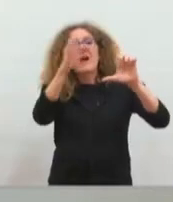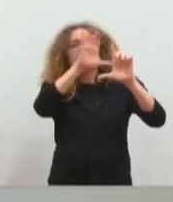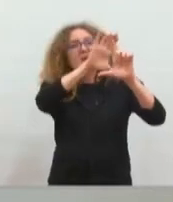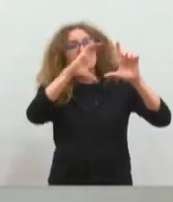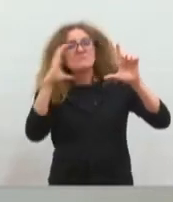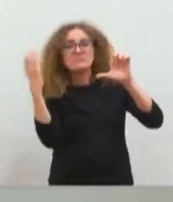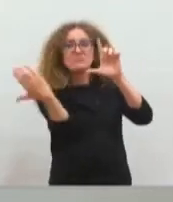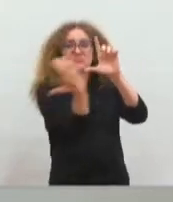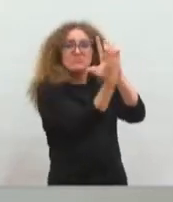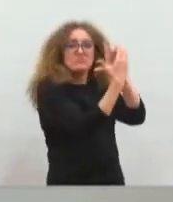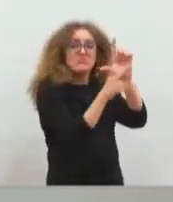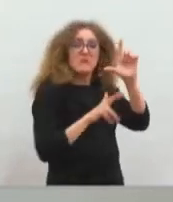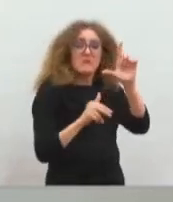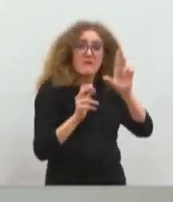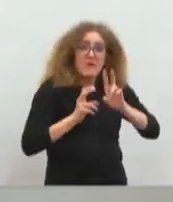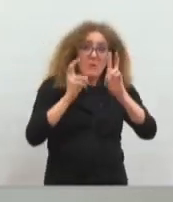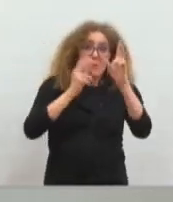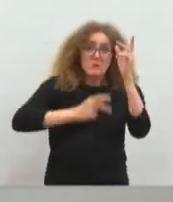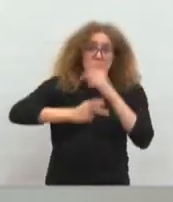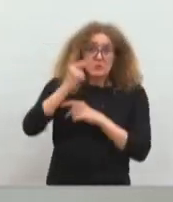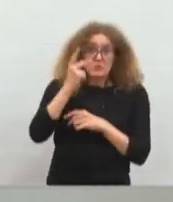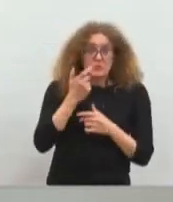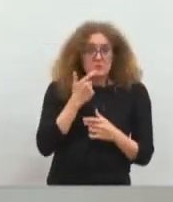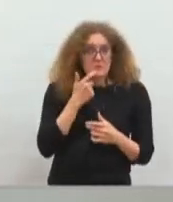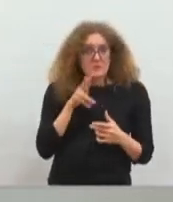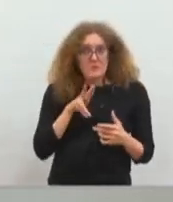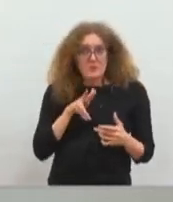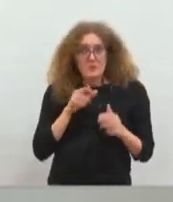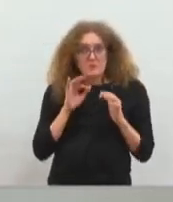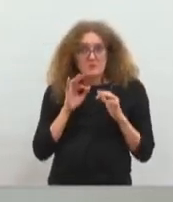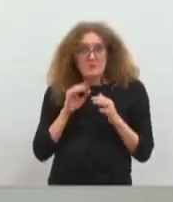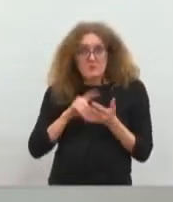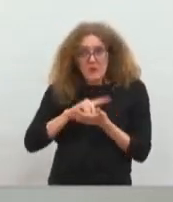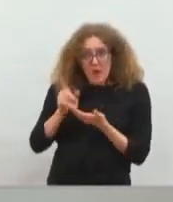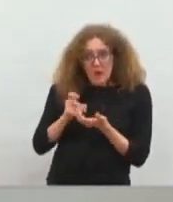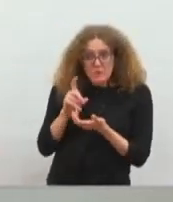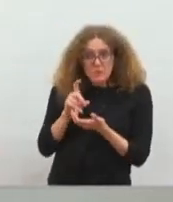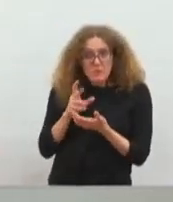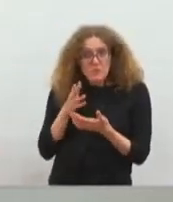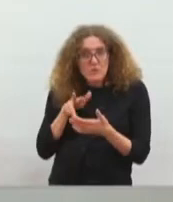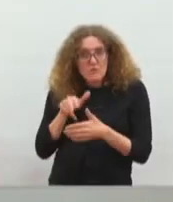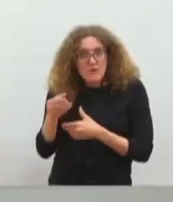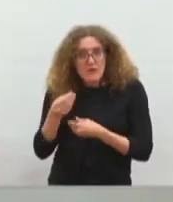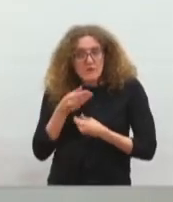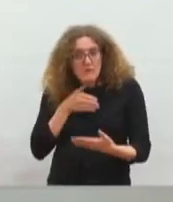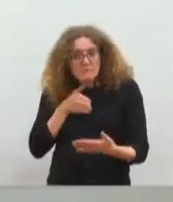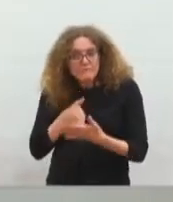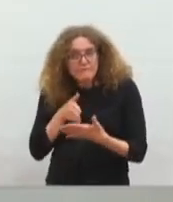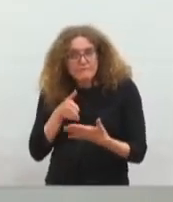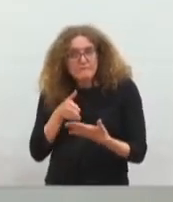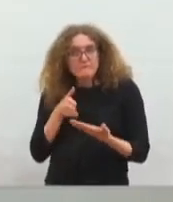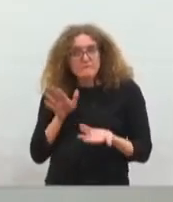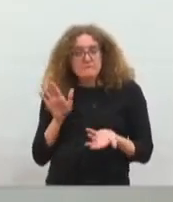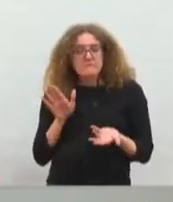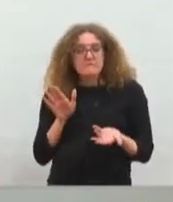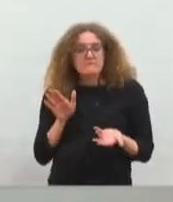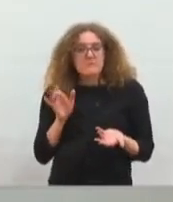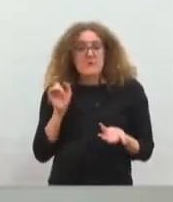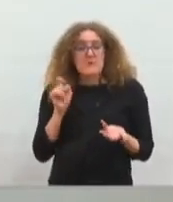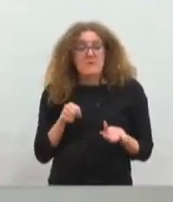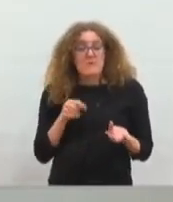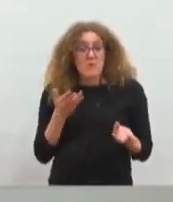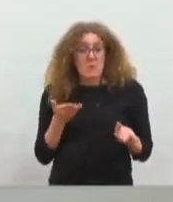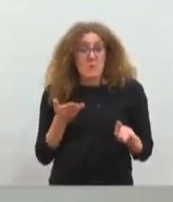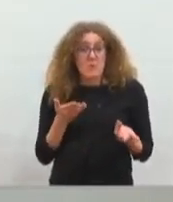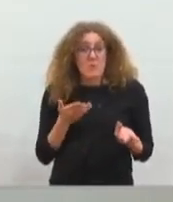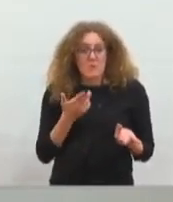confrontés à un vrai problème de ressources, un problème de stress hydrique qui nécessite d'avoir une vision à la fois